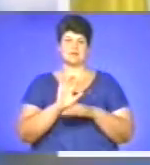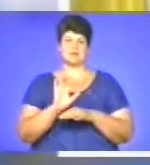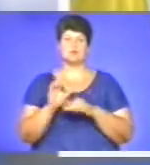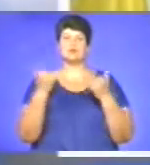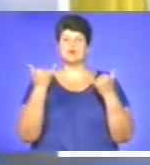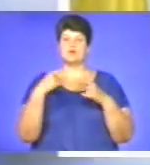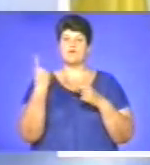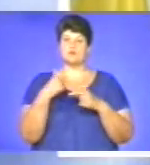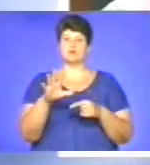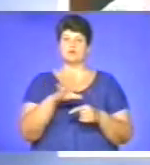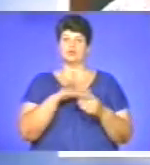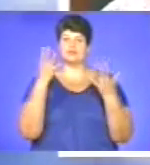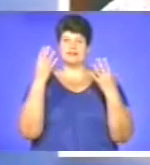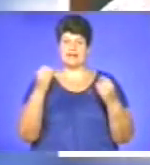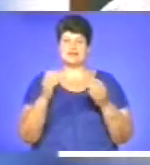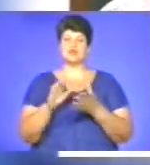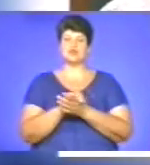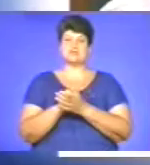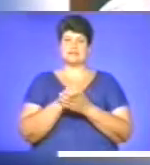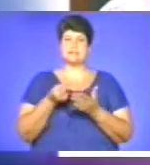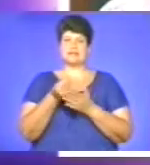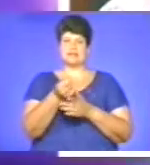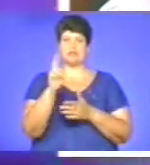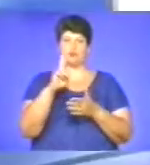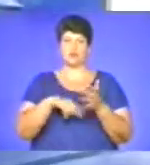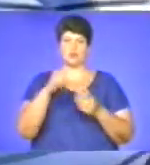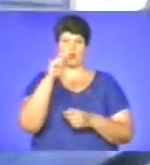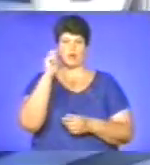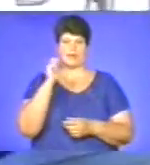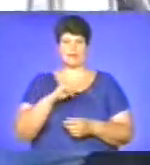в області відбувся День Асоціації Платників Податків України.